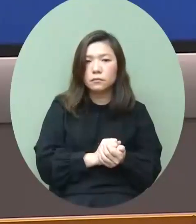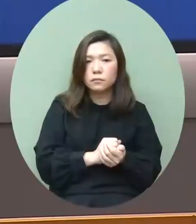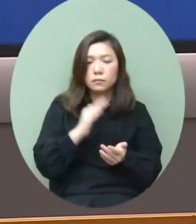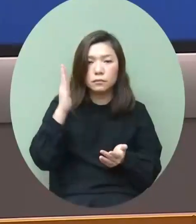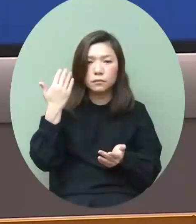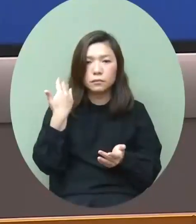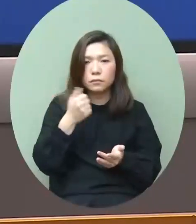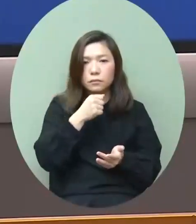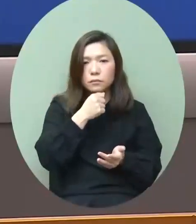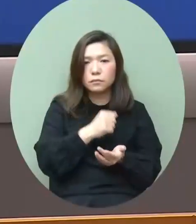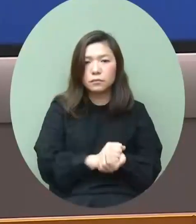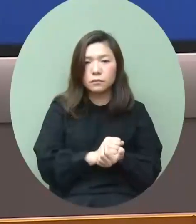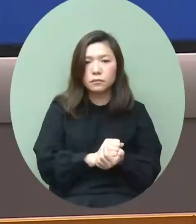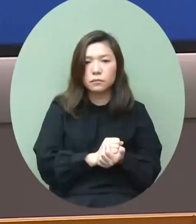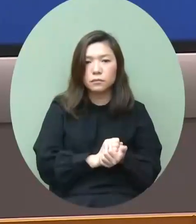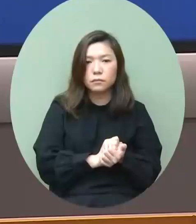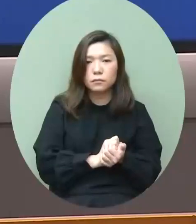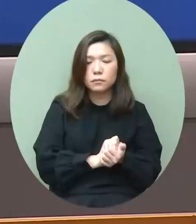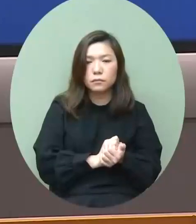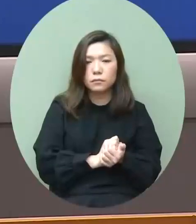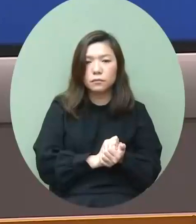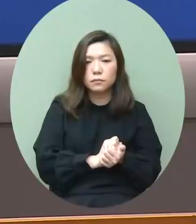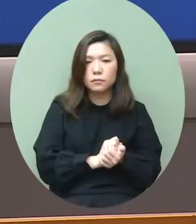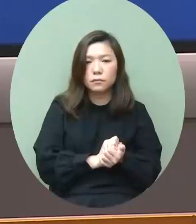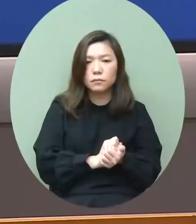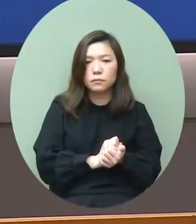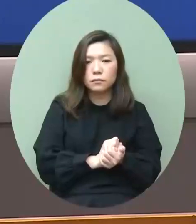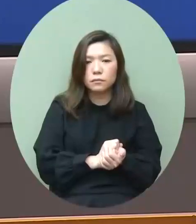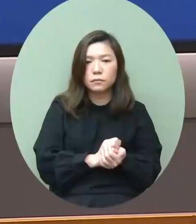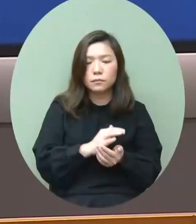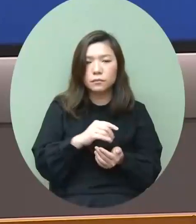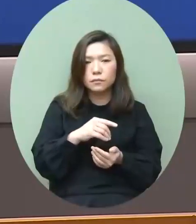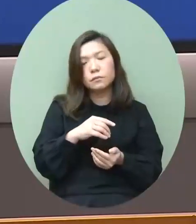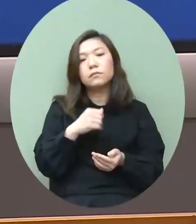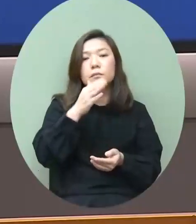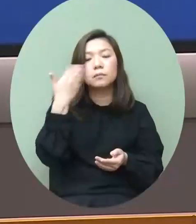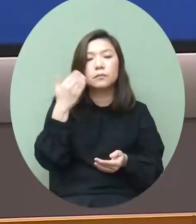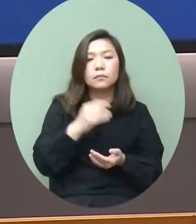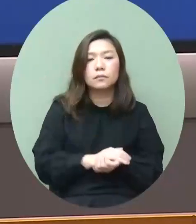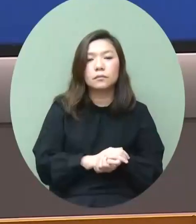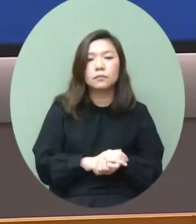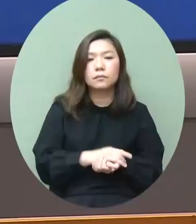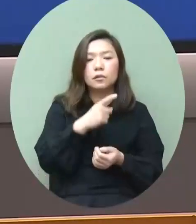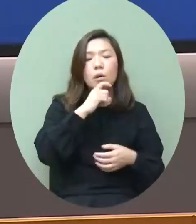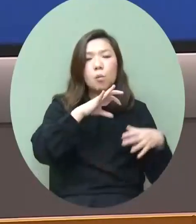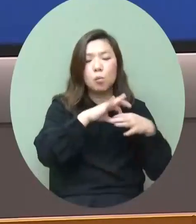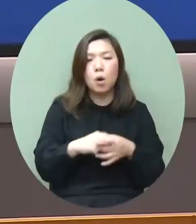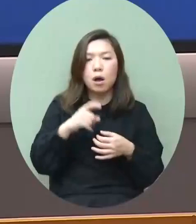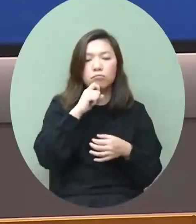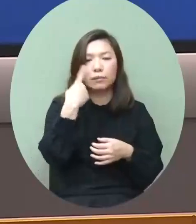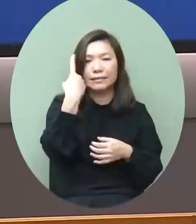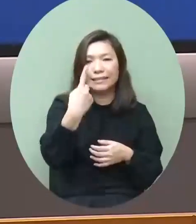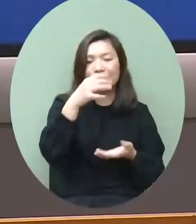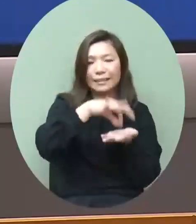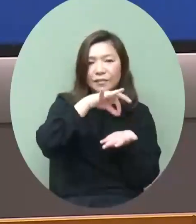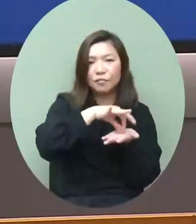一國兩制對中央怎樣看香港的信心從金融的領域